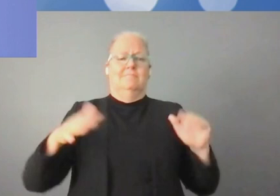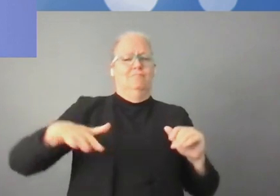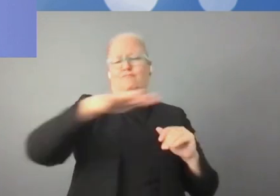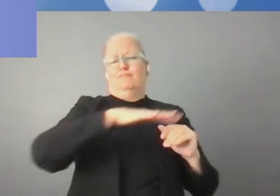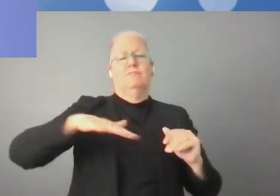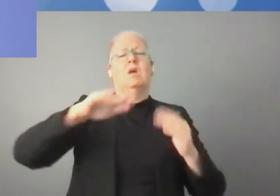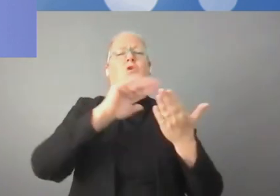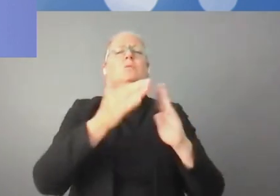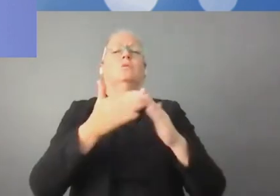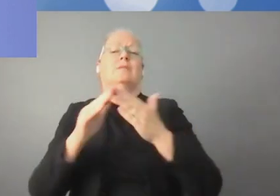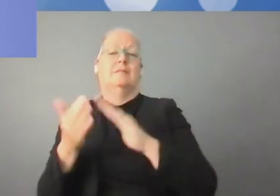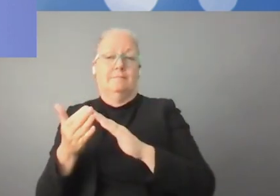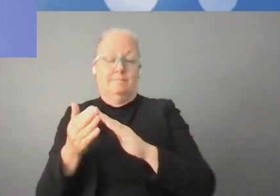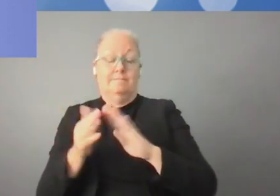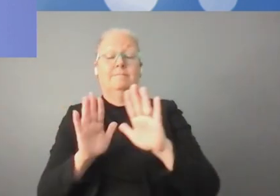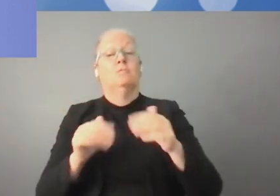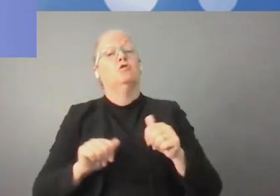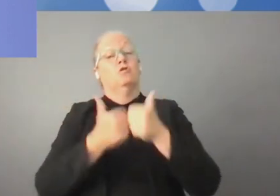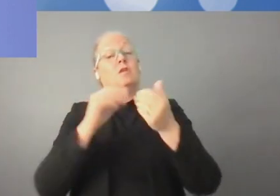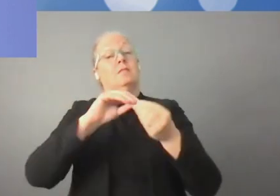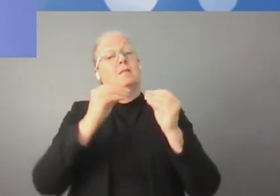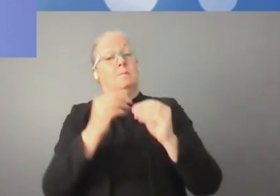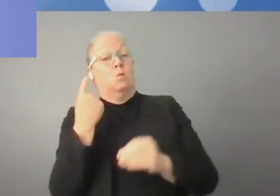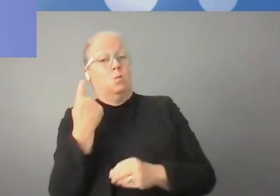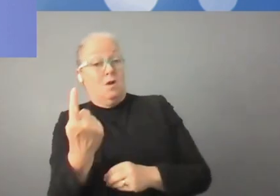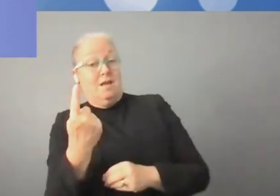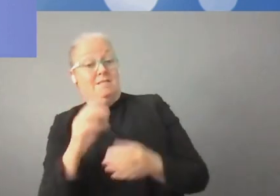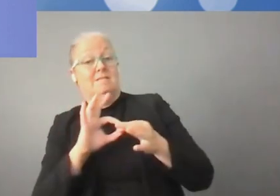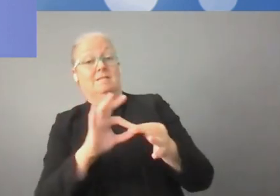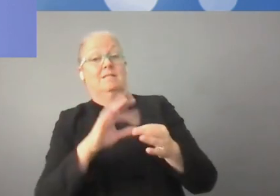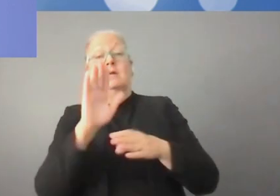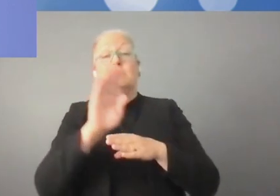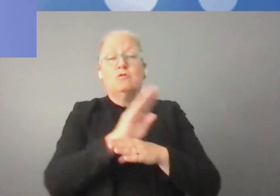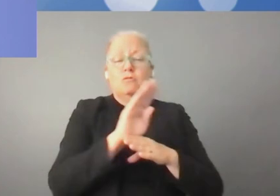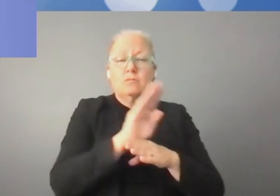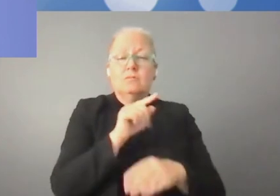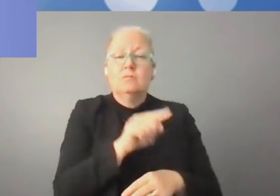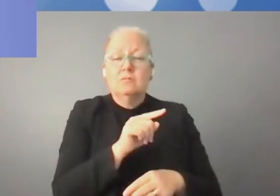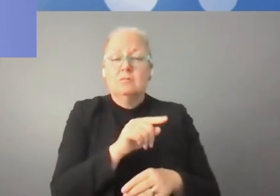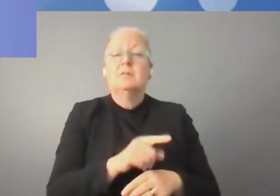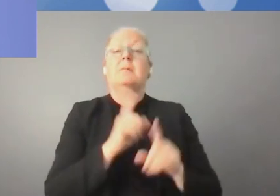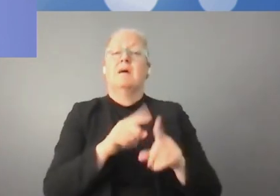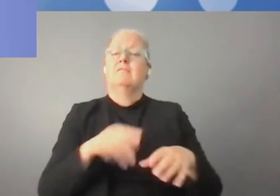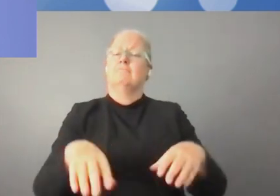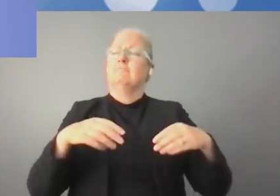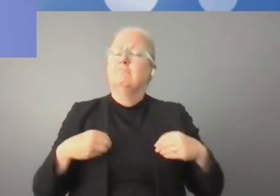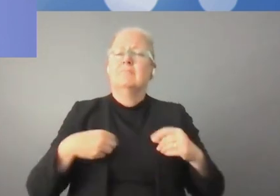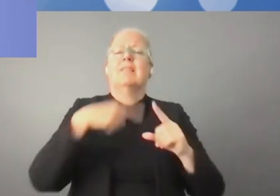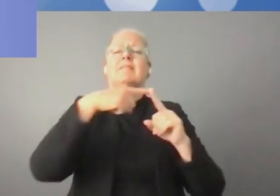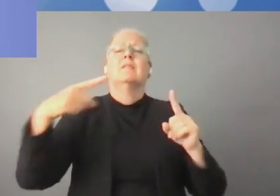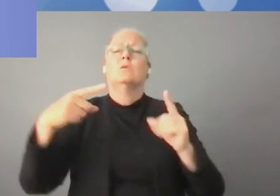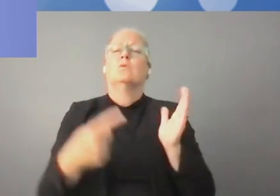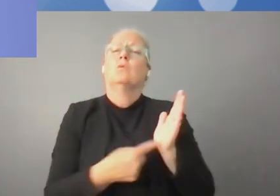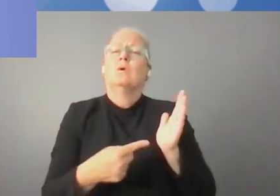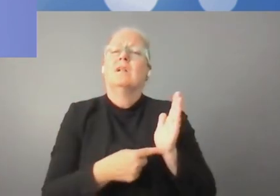processus qui ne se passe pas dans la vie. Donc, la numérisation du monde des affaires. Mais souvenons-nous que ce business fonctionne dans un contexte